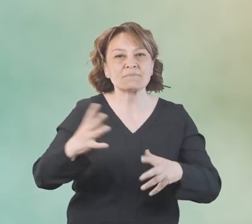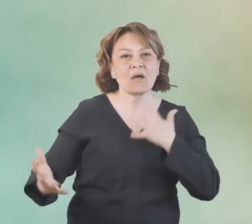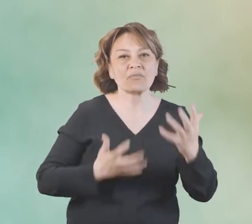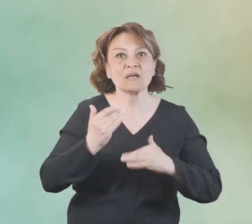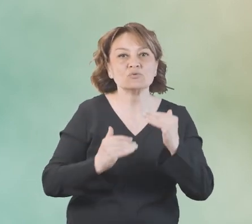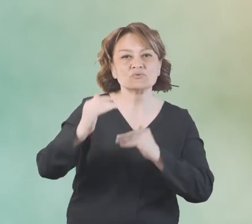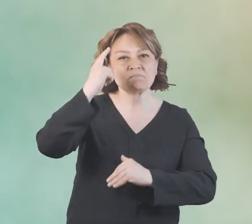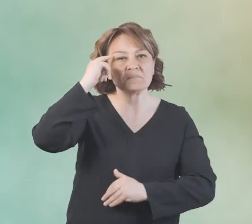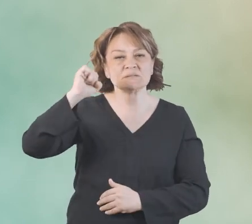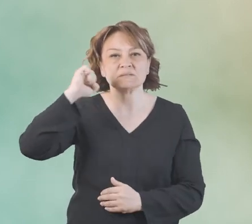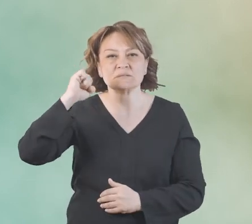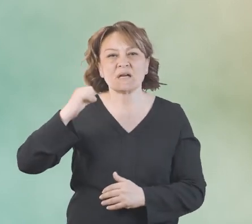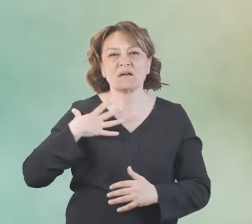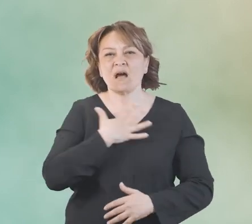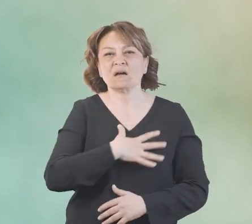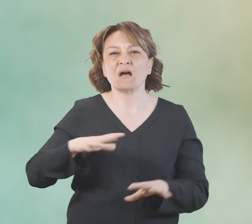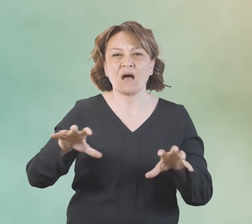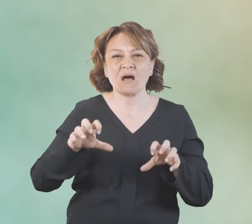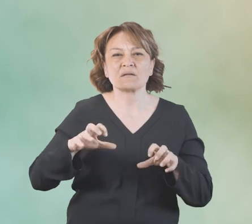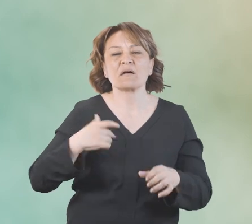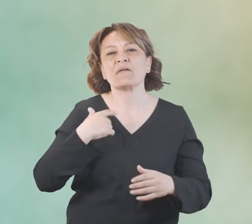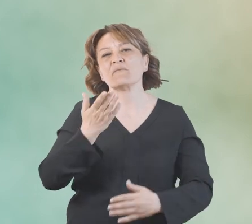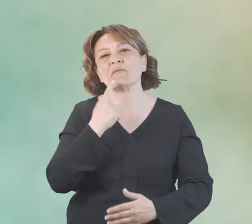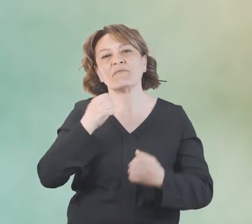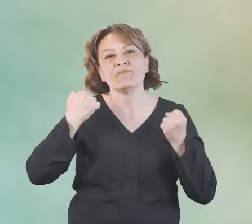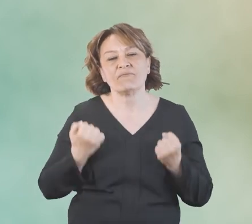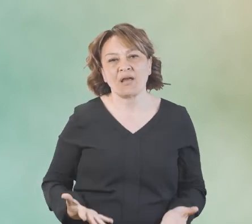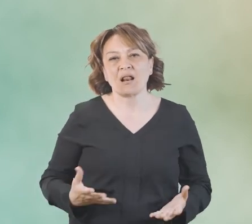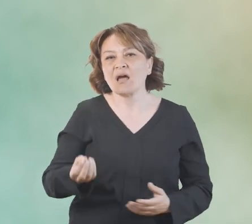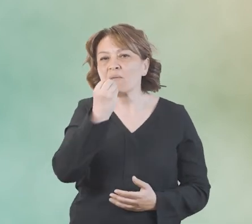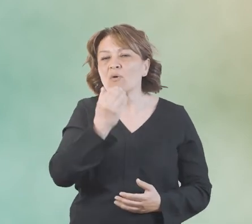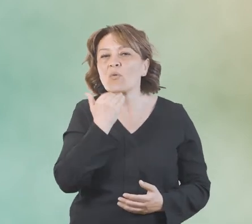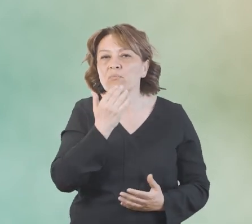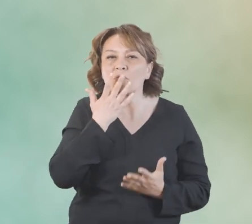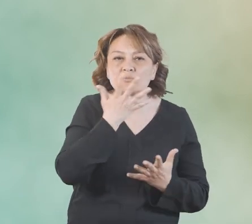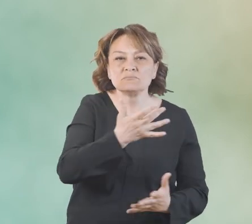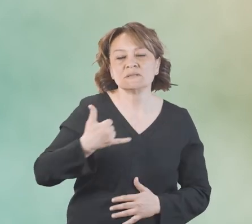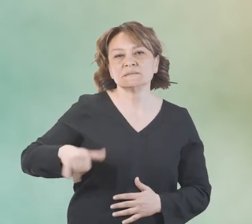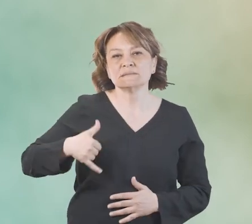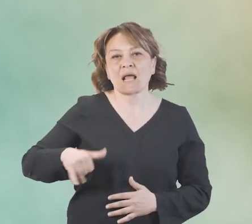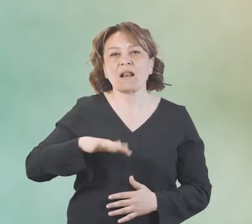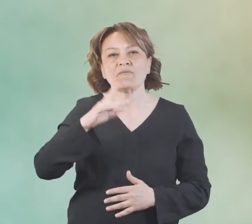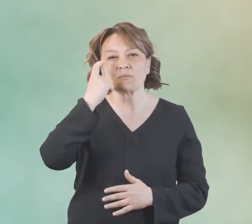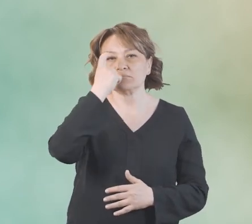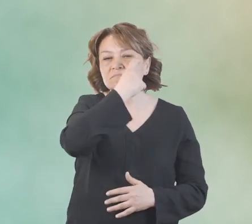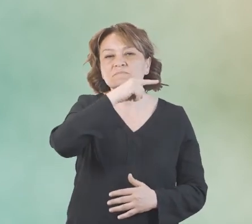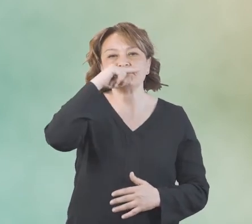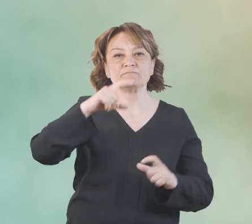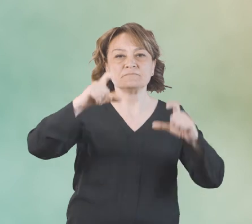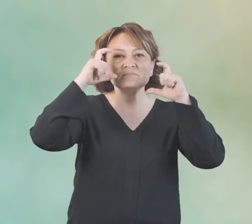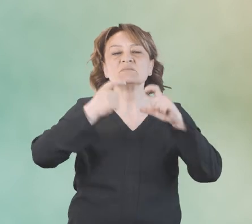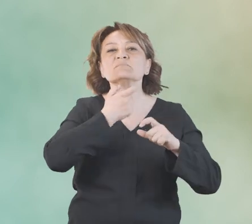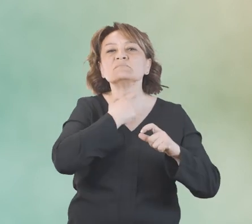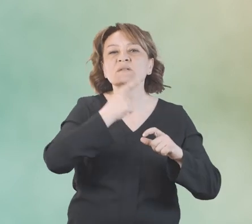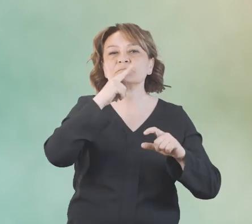yüksek ateş, baş ağrısı, kas ağrısı, eklem ağrısı, halsizlik, iştahsızlık, kusma, ishal, kızarmış gözler, yüz, boğaz ve